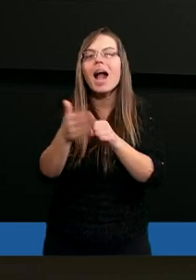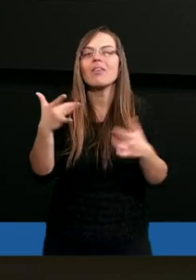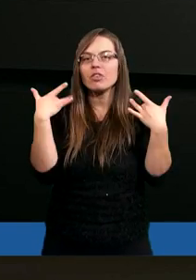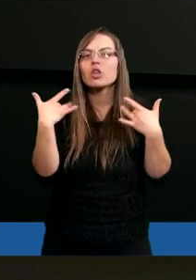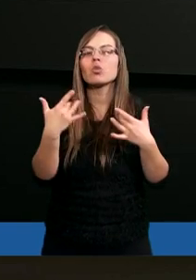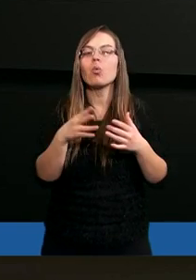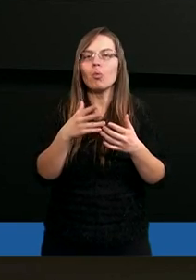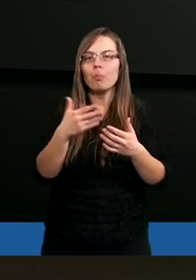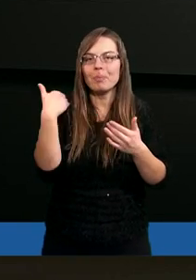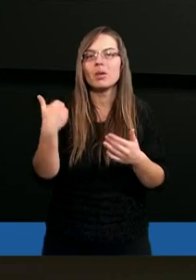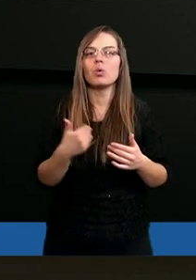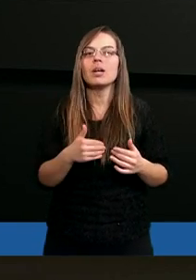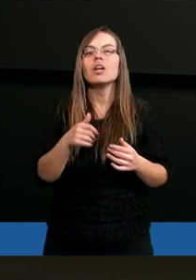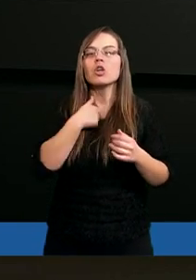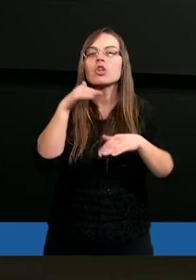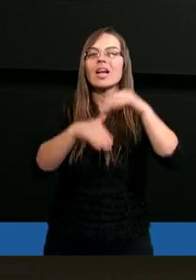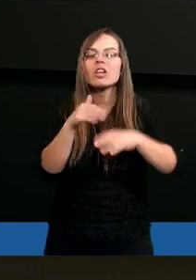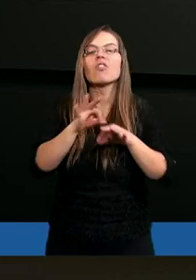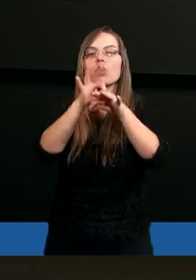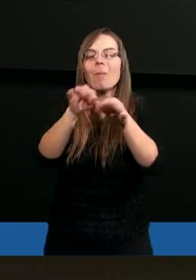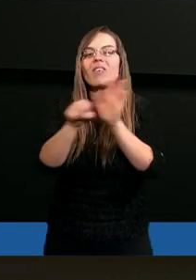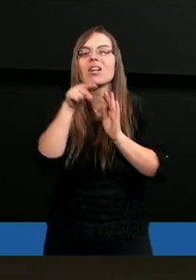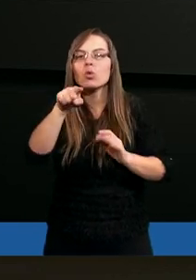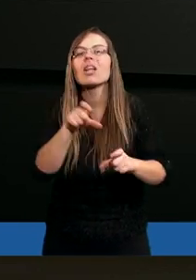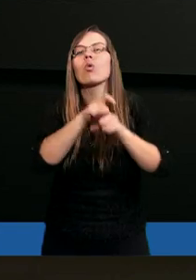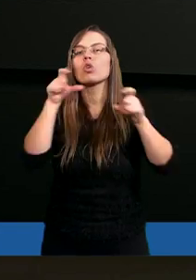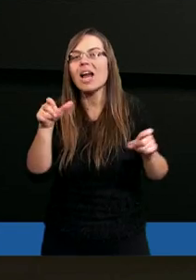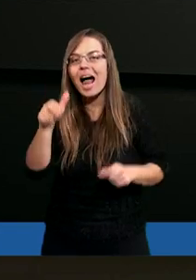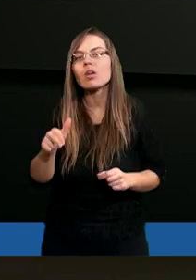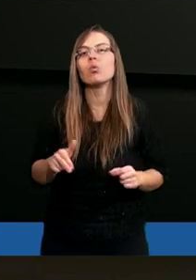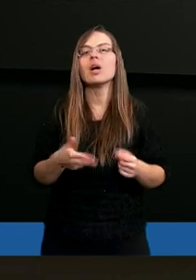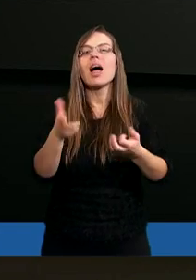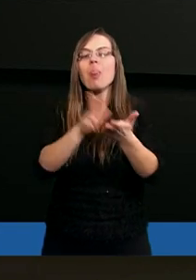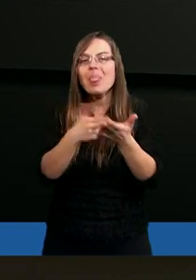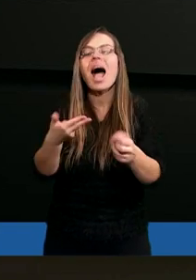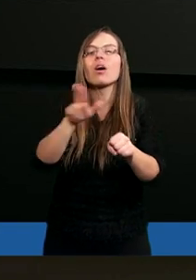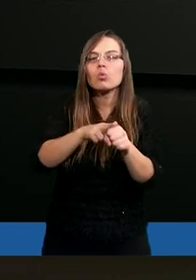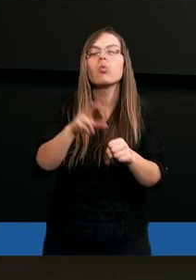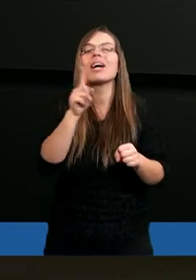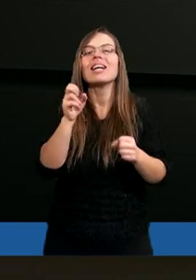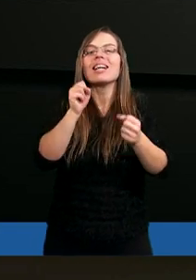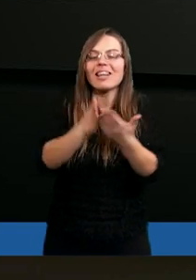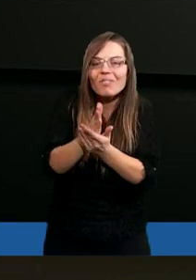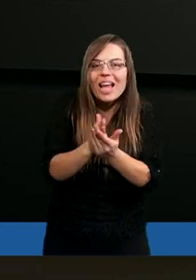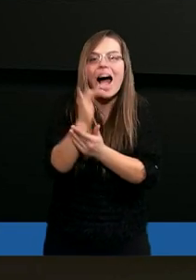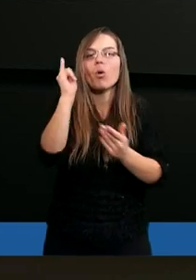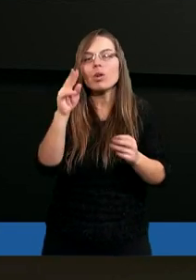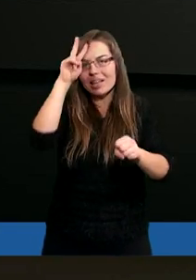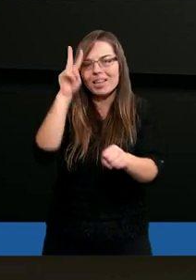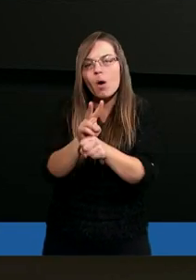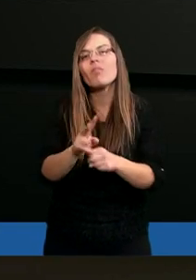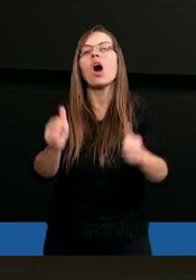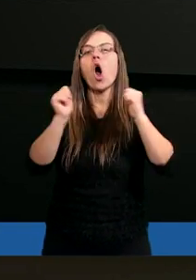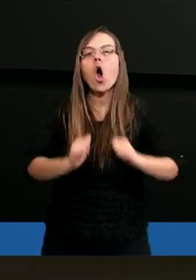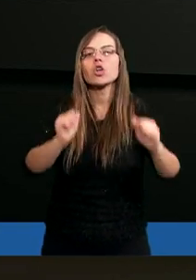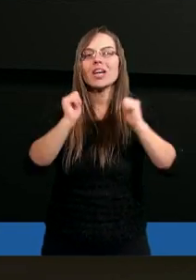dalej przez życie i szczęśliwie doprowadziła do tego czasu, na który tak z wiarą i z zaufaniem